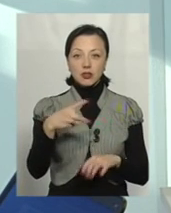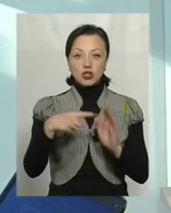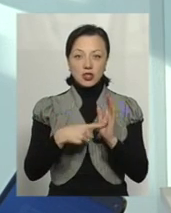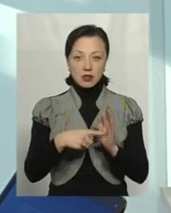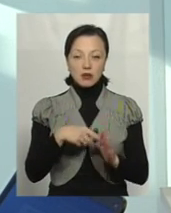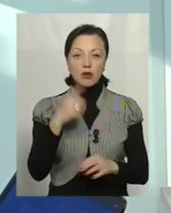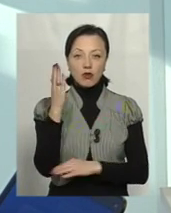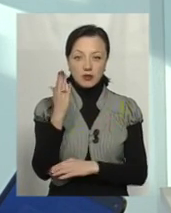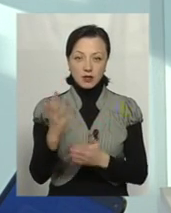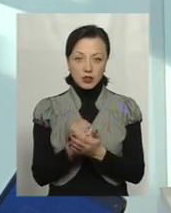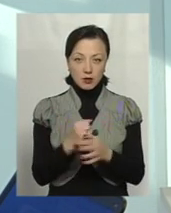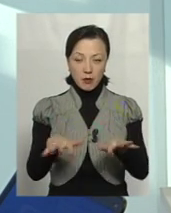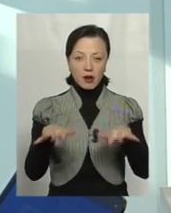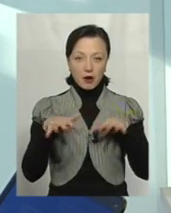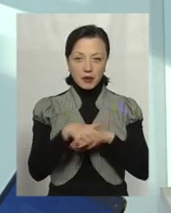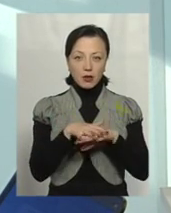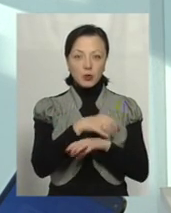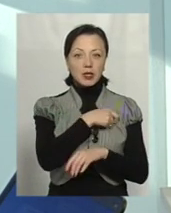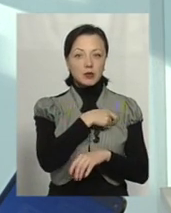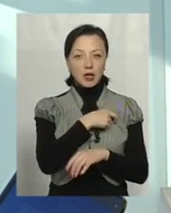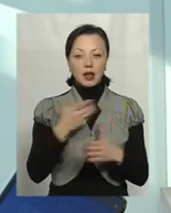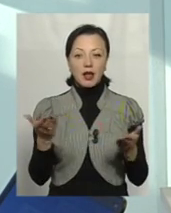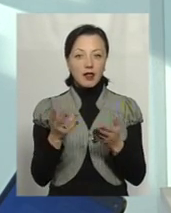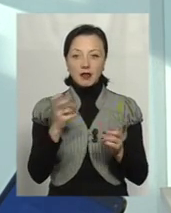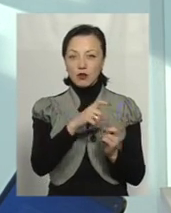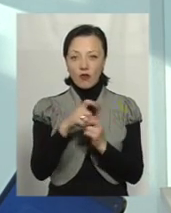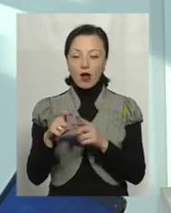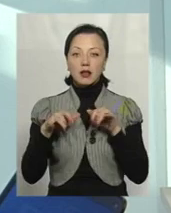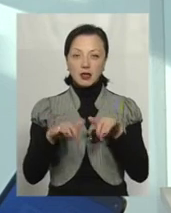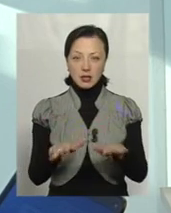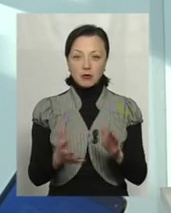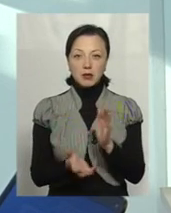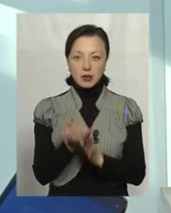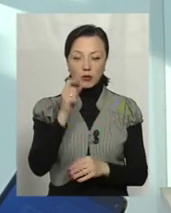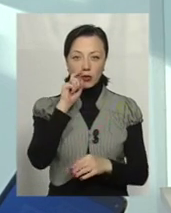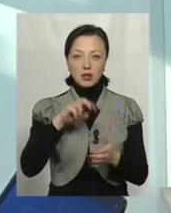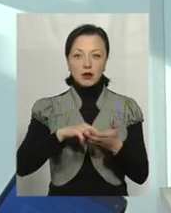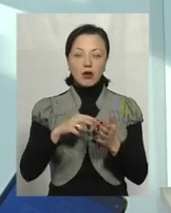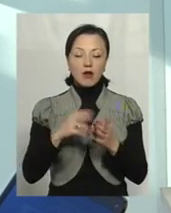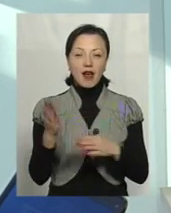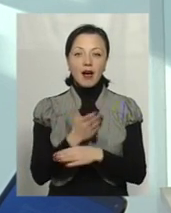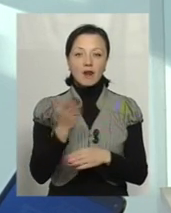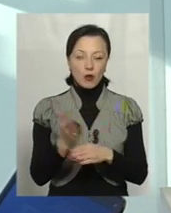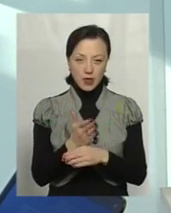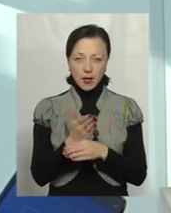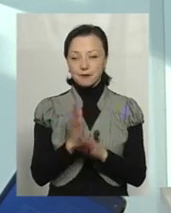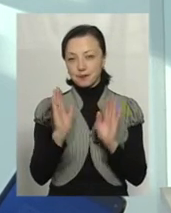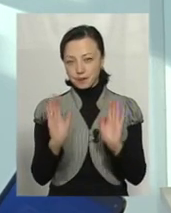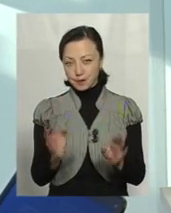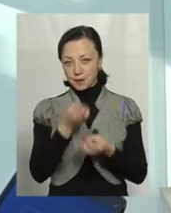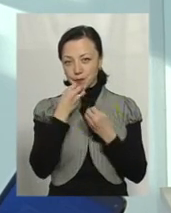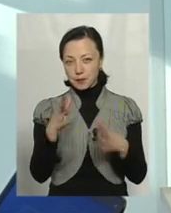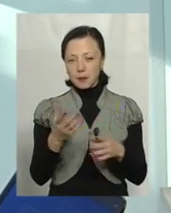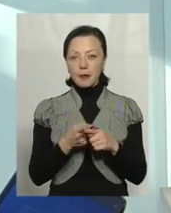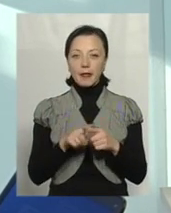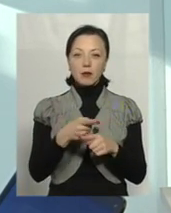парламенті знайшли народних депутатів, які не на словах, а на ділі підтримують українського виробника. Добре, це тільки знову